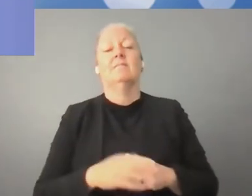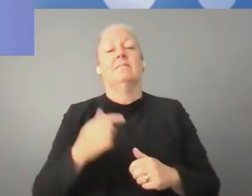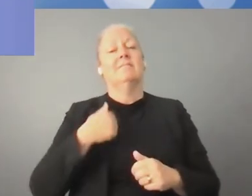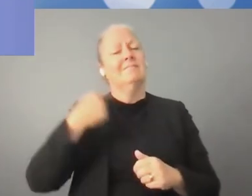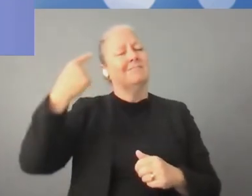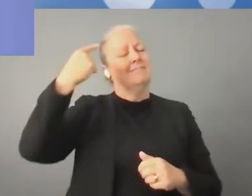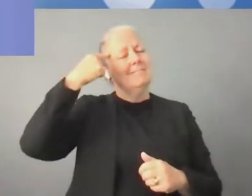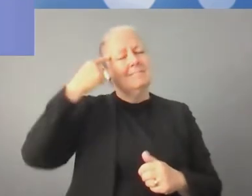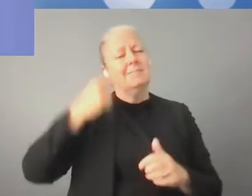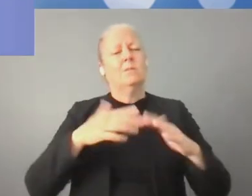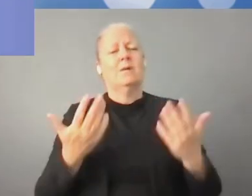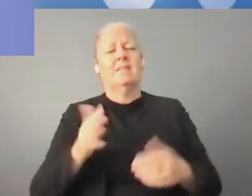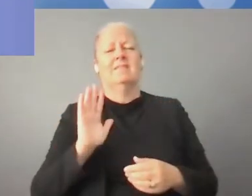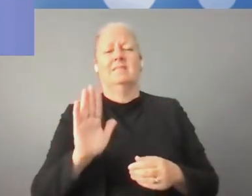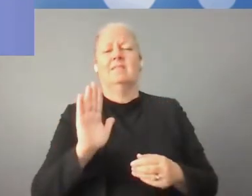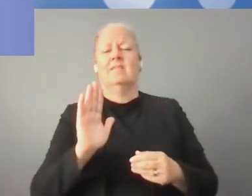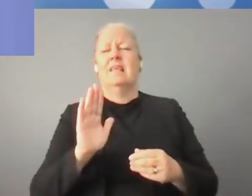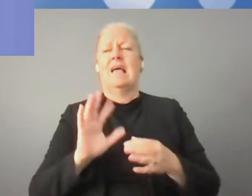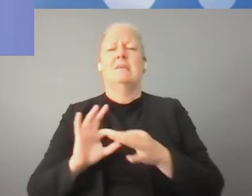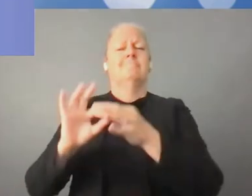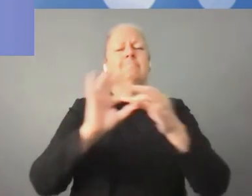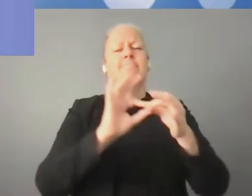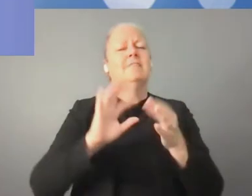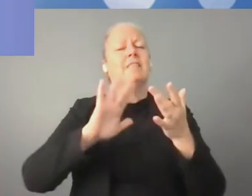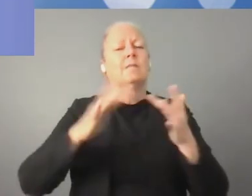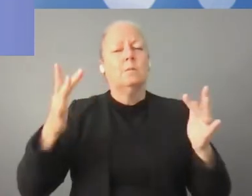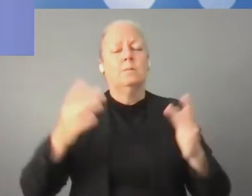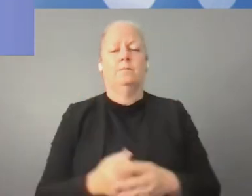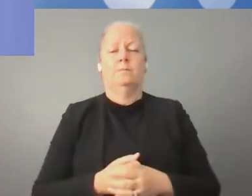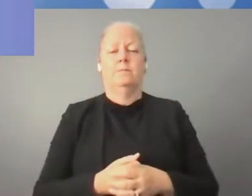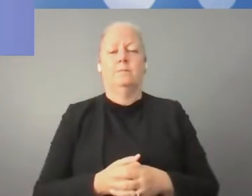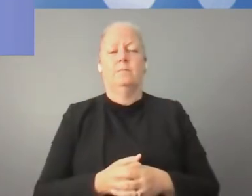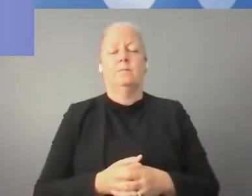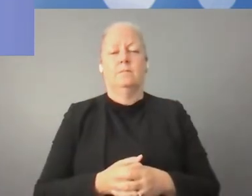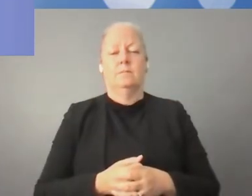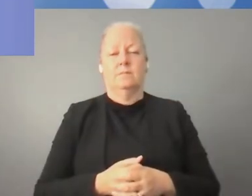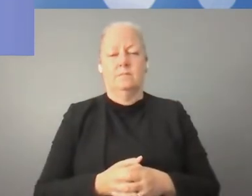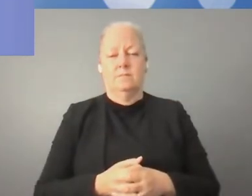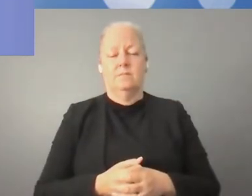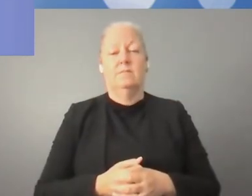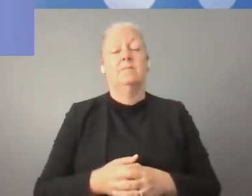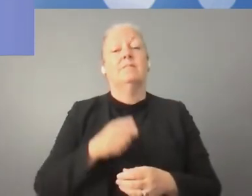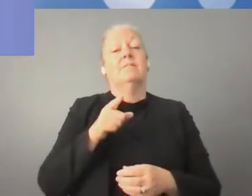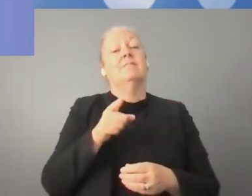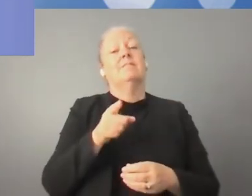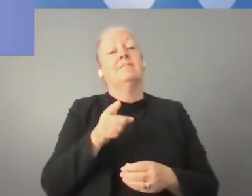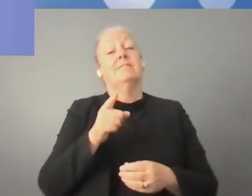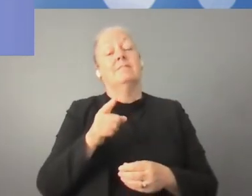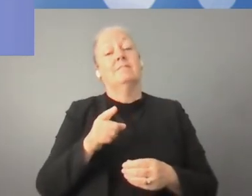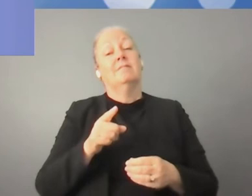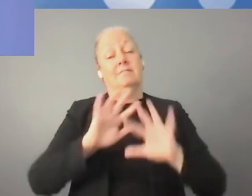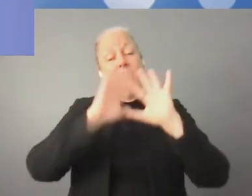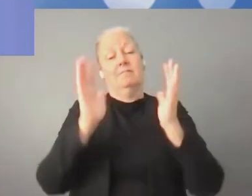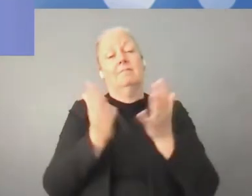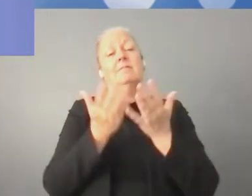pozwolenia. W tej chwili mamy coś w rodzaju fałszywego internetu, który umieszcza was pod